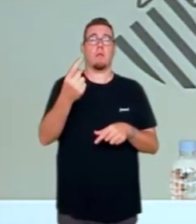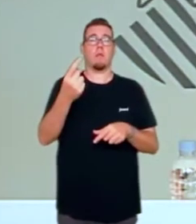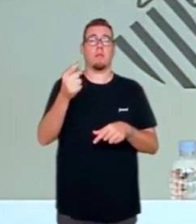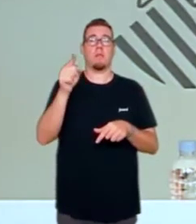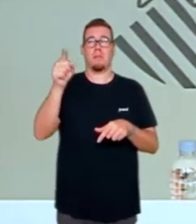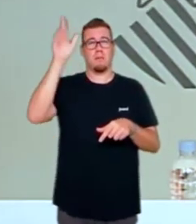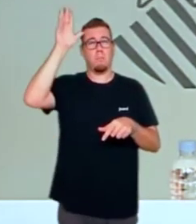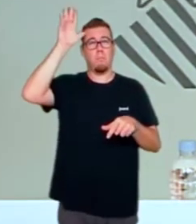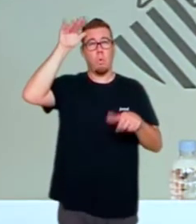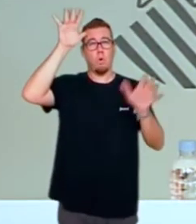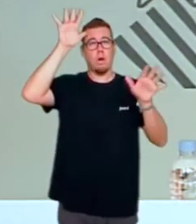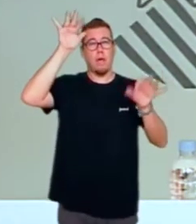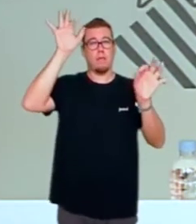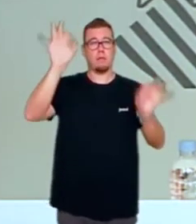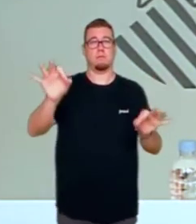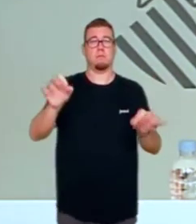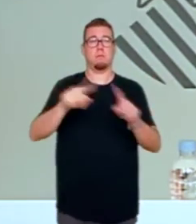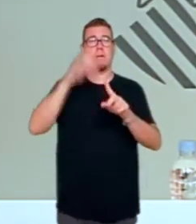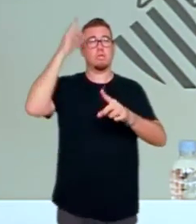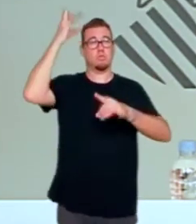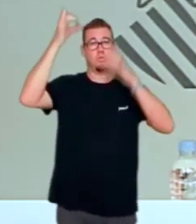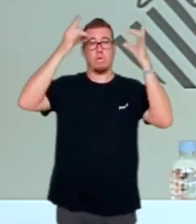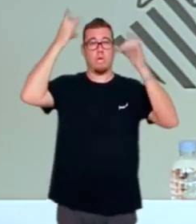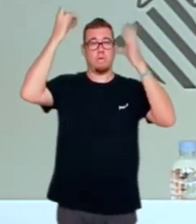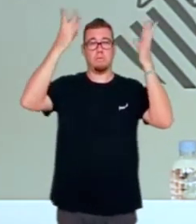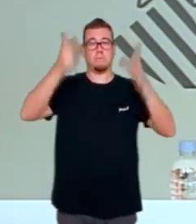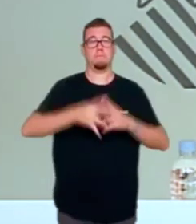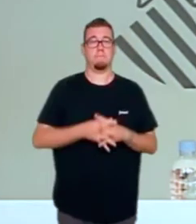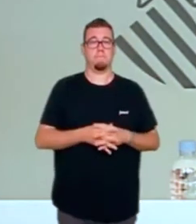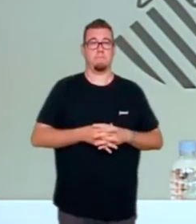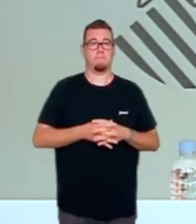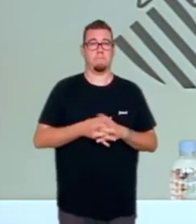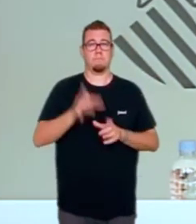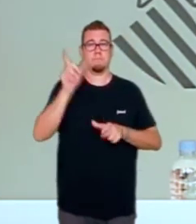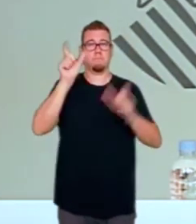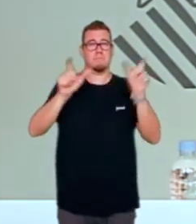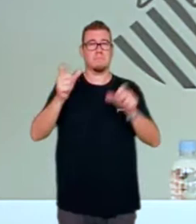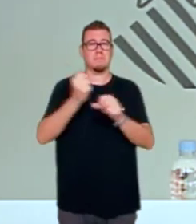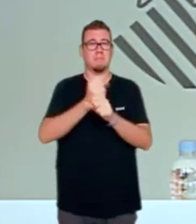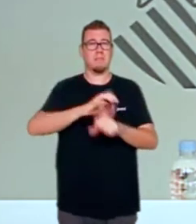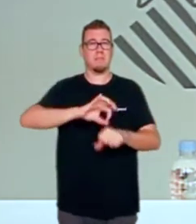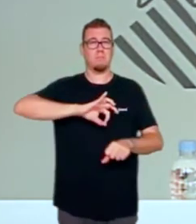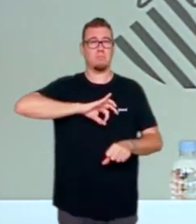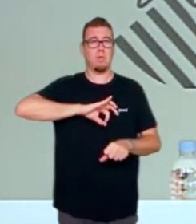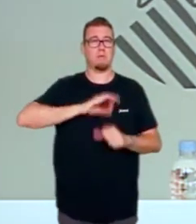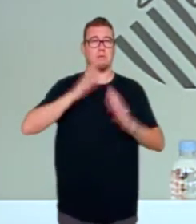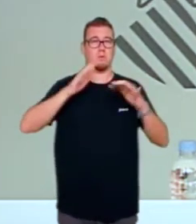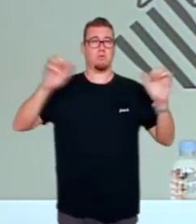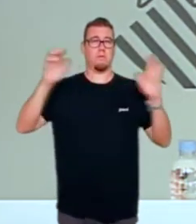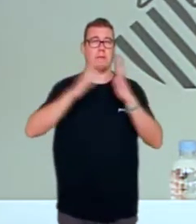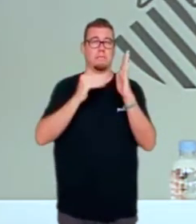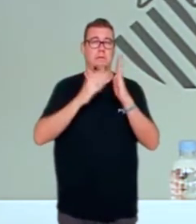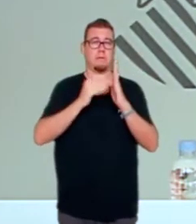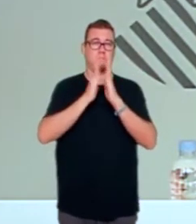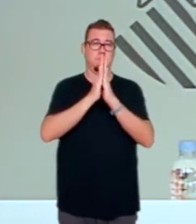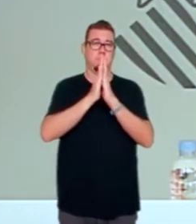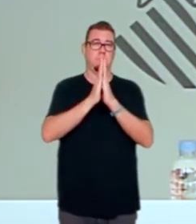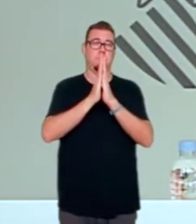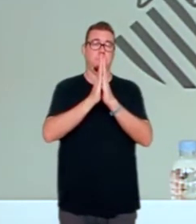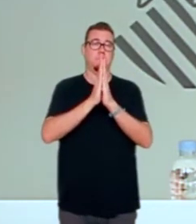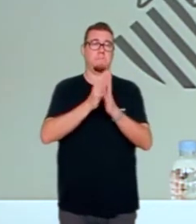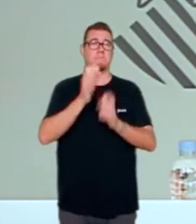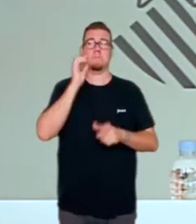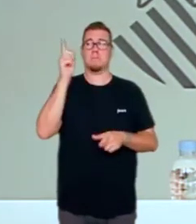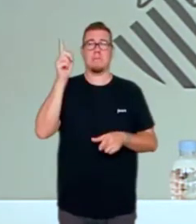barbaritats i aquestes tonteries, diputades de les Corts Valencianes, per l'amor de Déu, i que